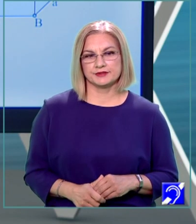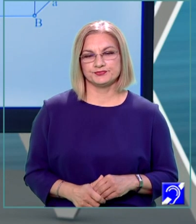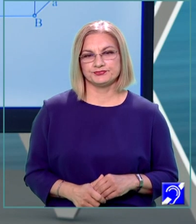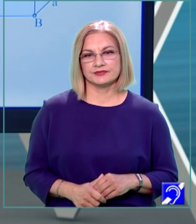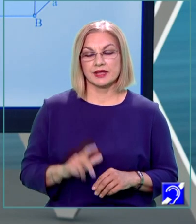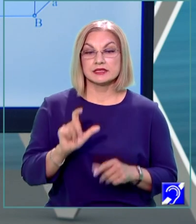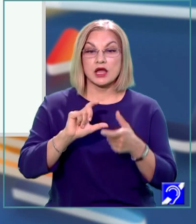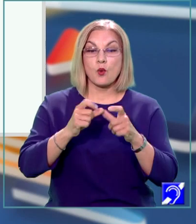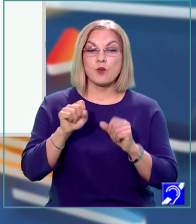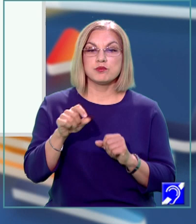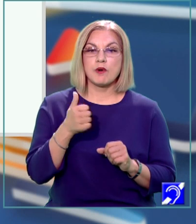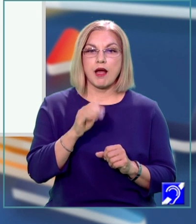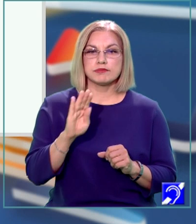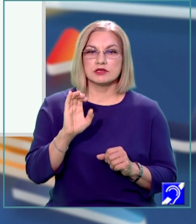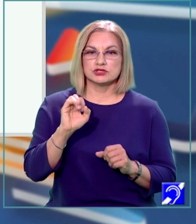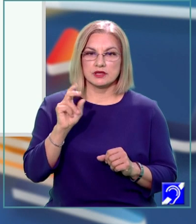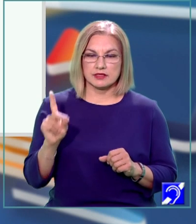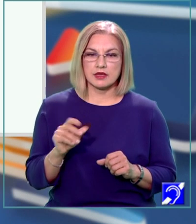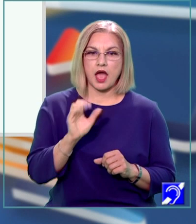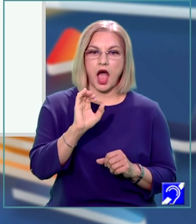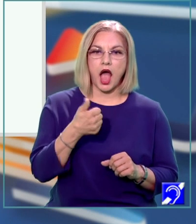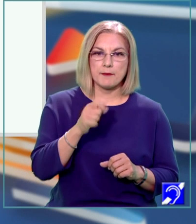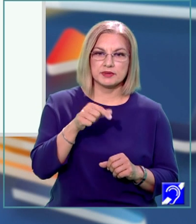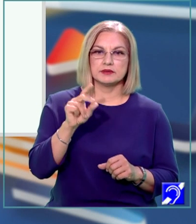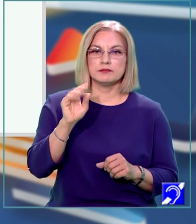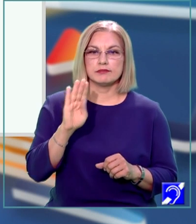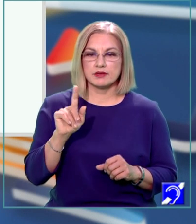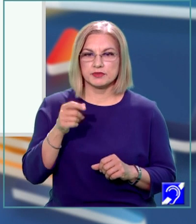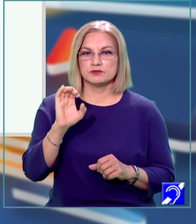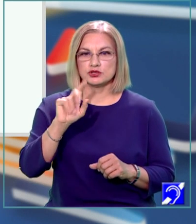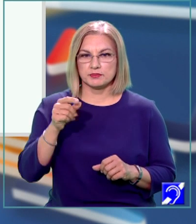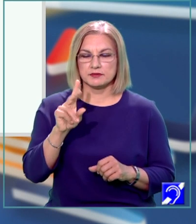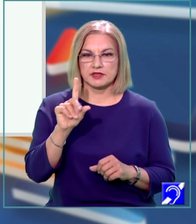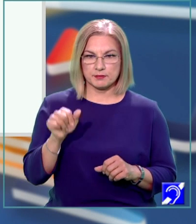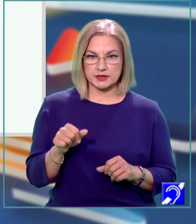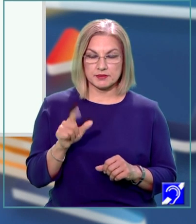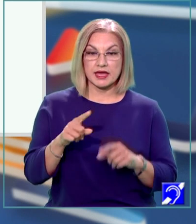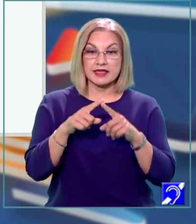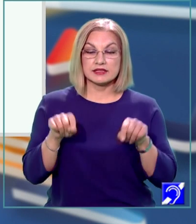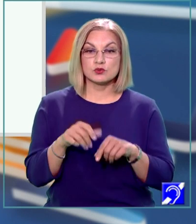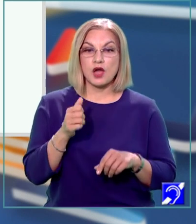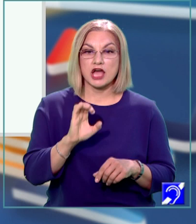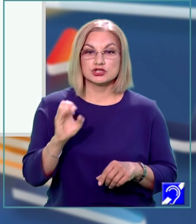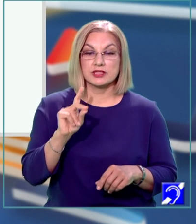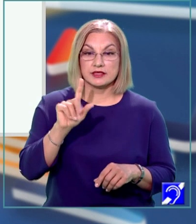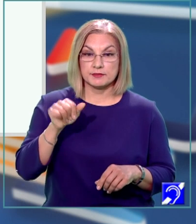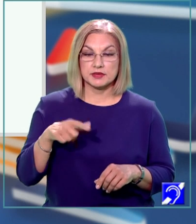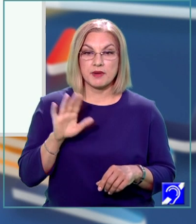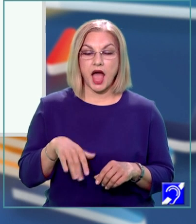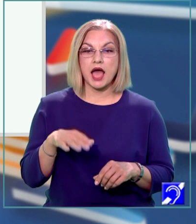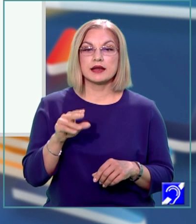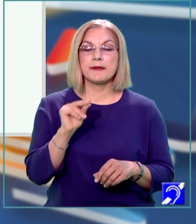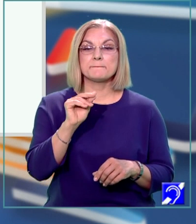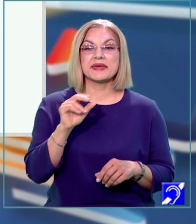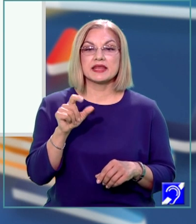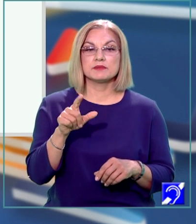ABCD, A'B'C'D', triunghiul AC'D' are perimetrul de